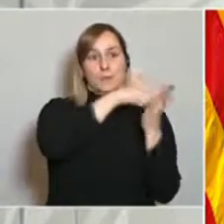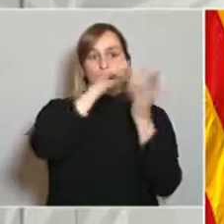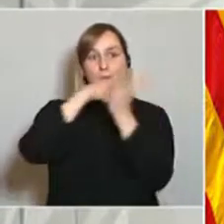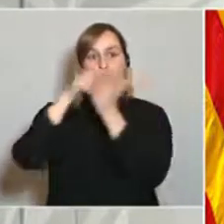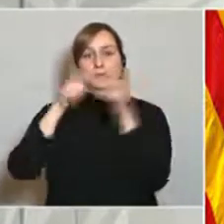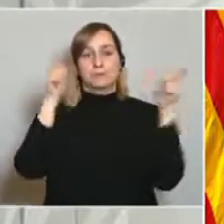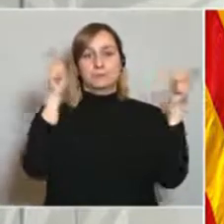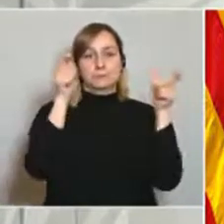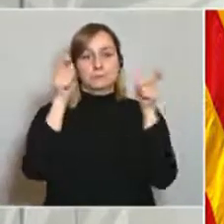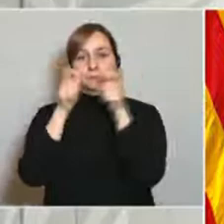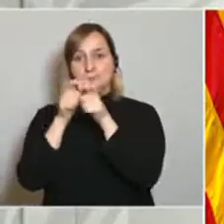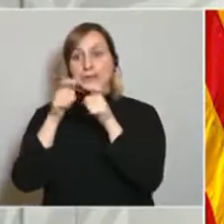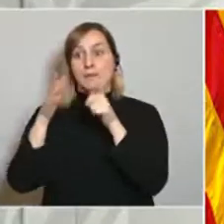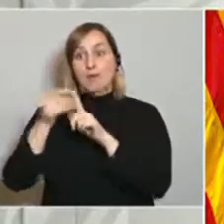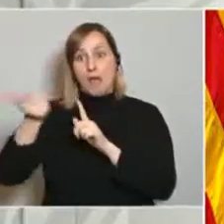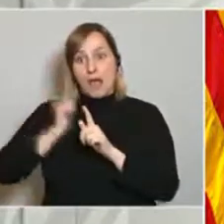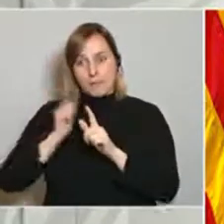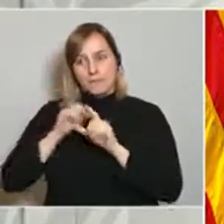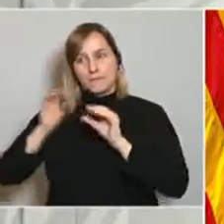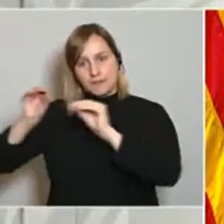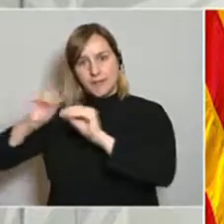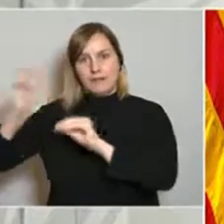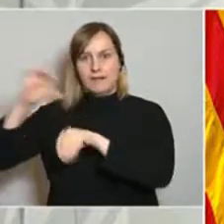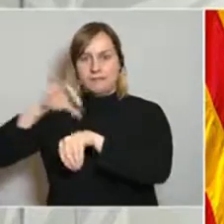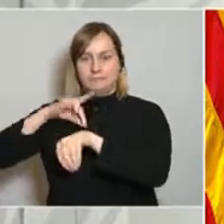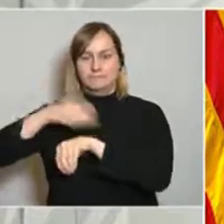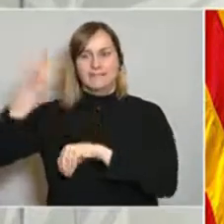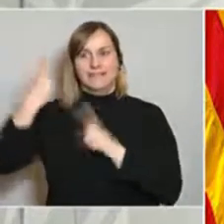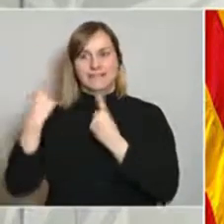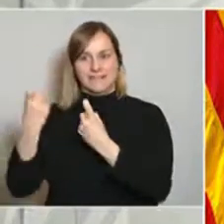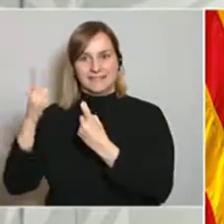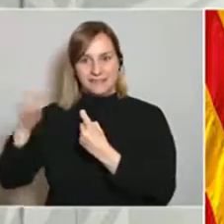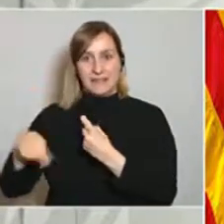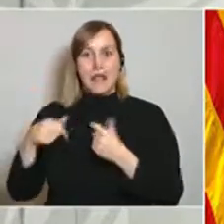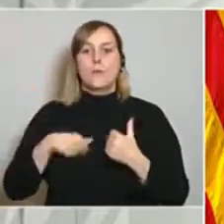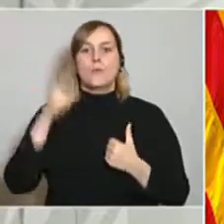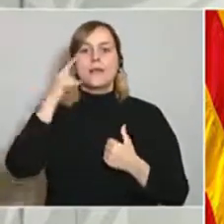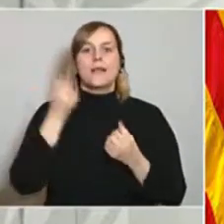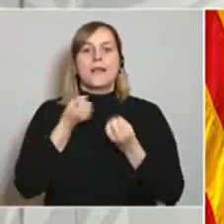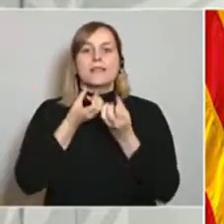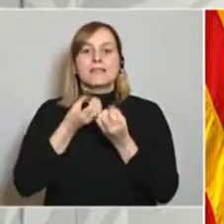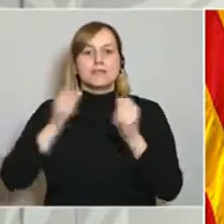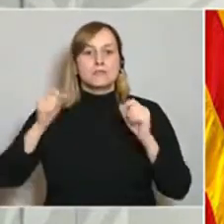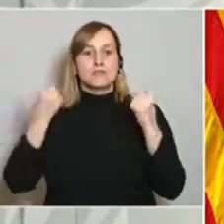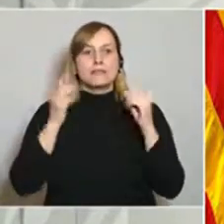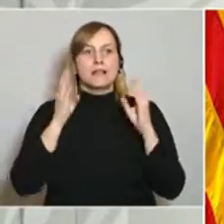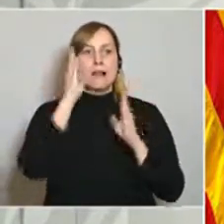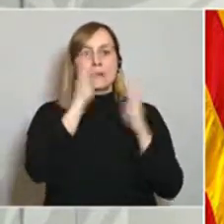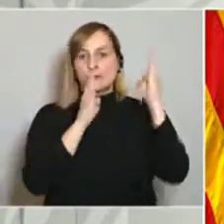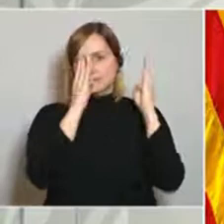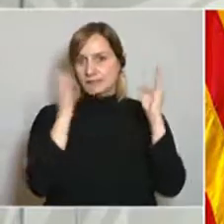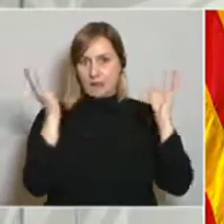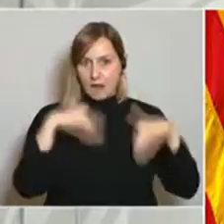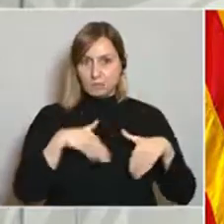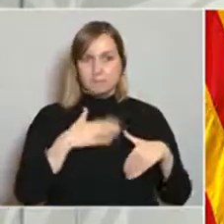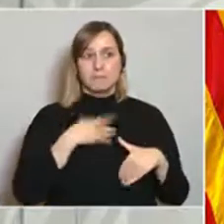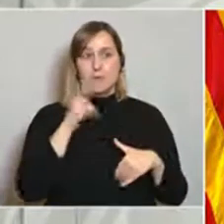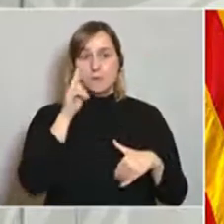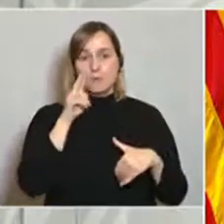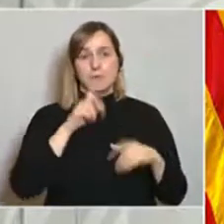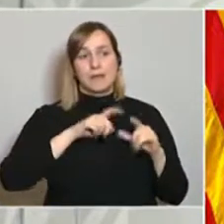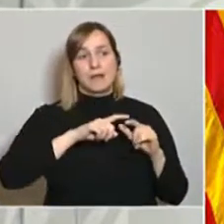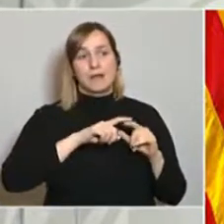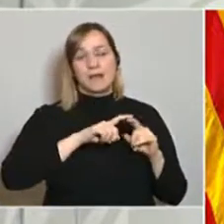molt necessàries també. Per tant, no tinc les dades ara concretes de Bellvitge, però sí que li podem mirar quina evolució de llits de